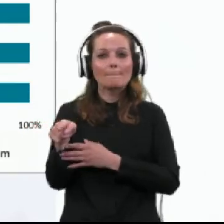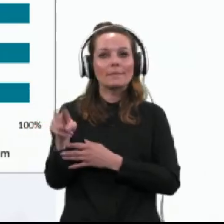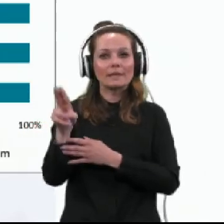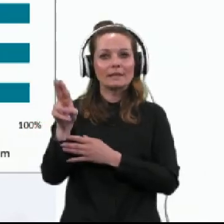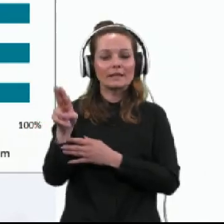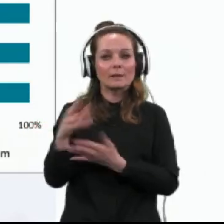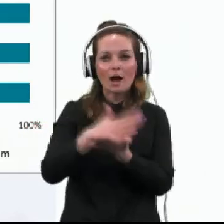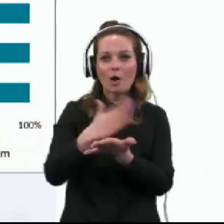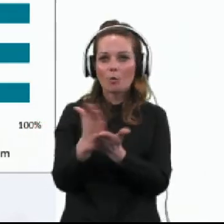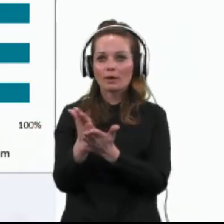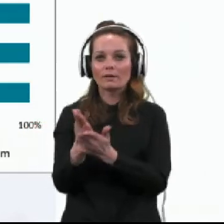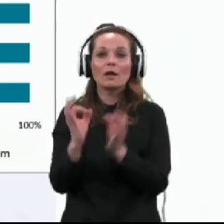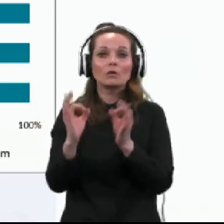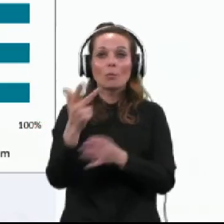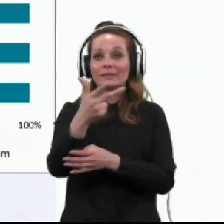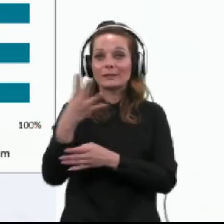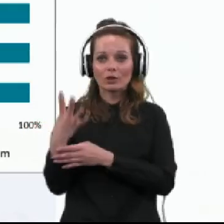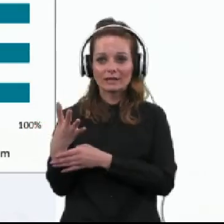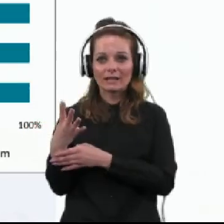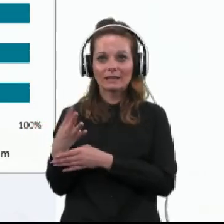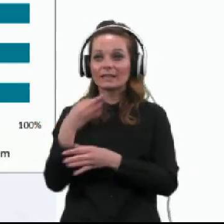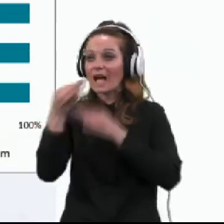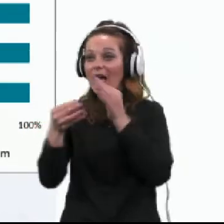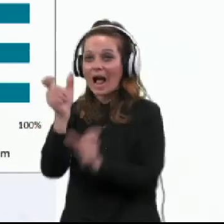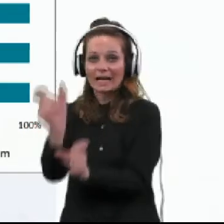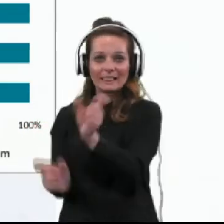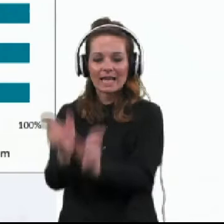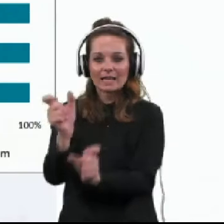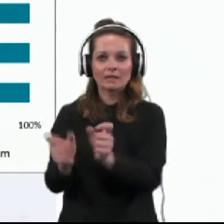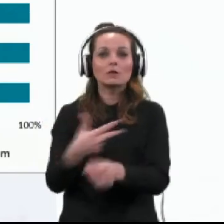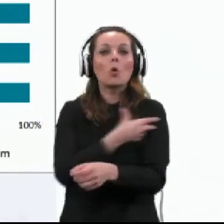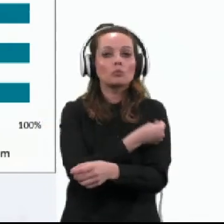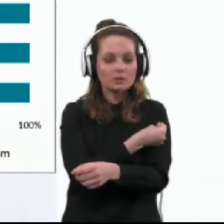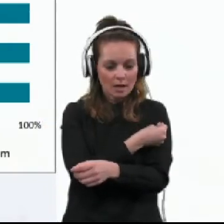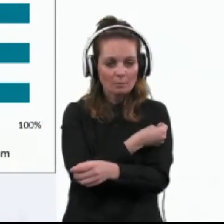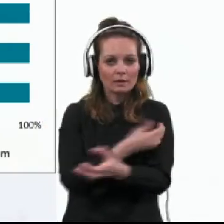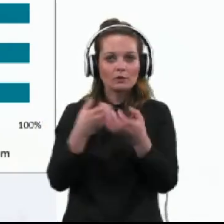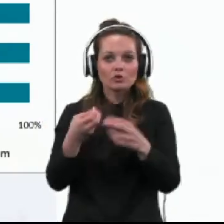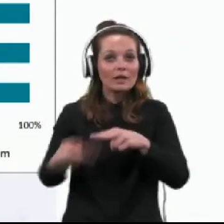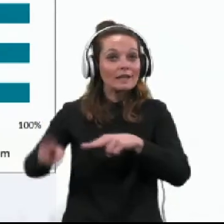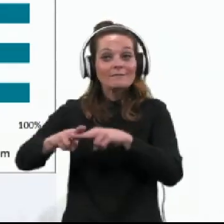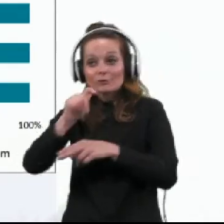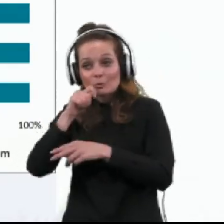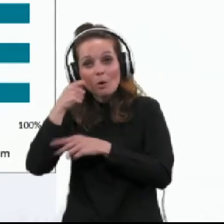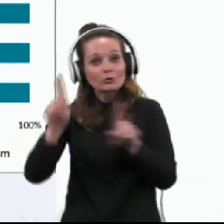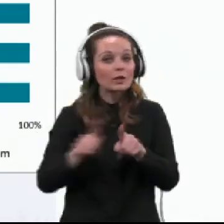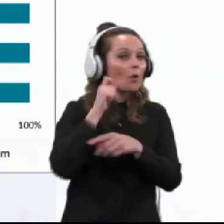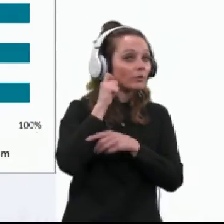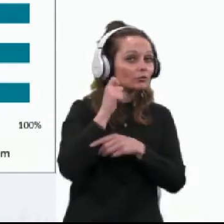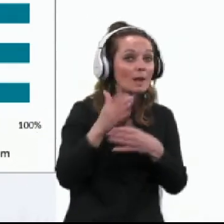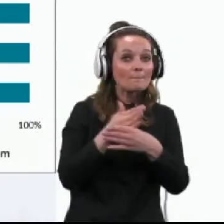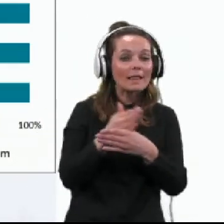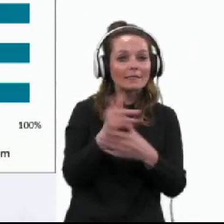opredeljene dobre tri četrtine anketerancev. Cepiti se namerava več moških kot žensk, med